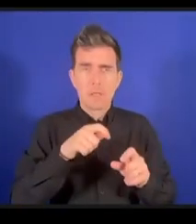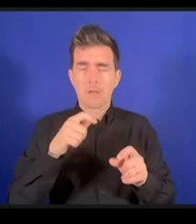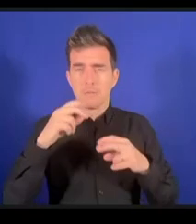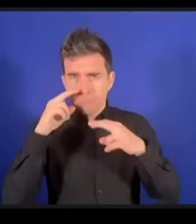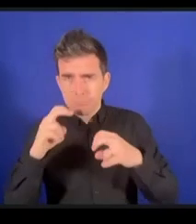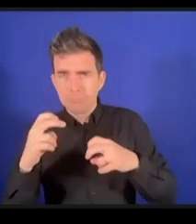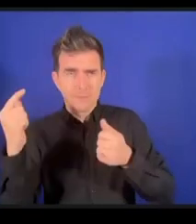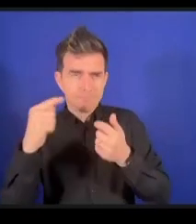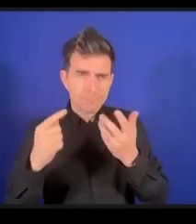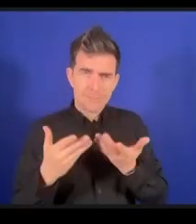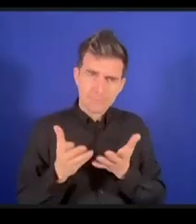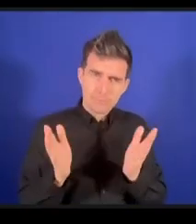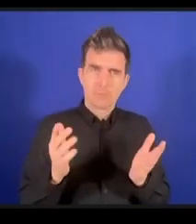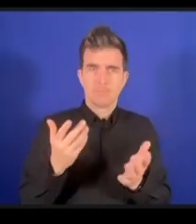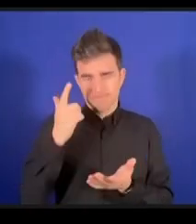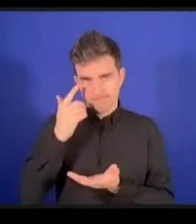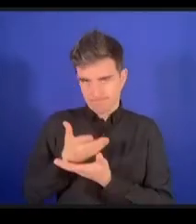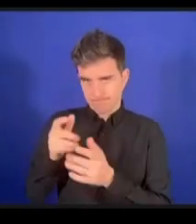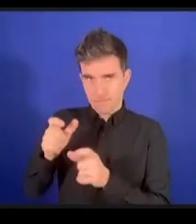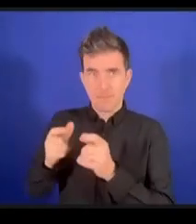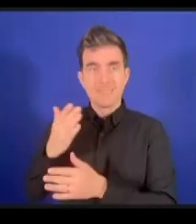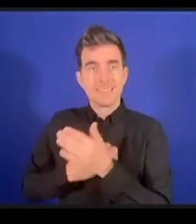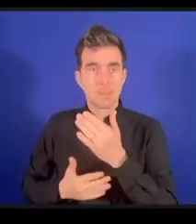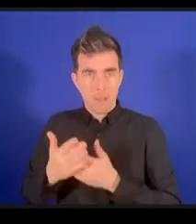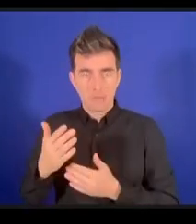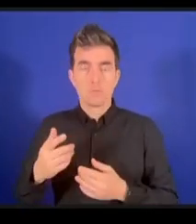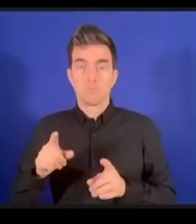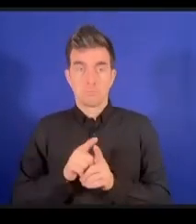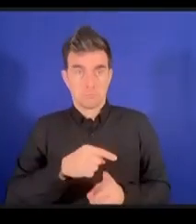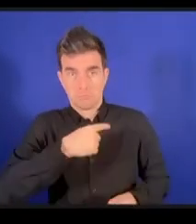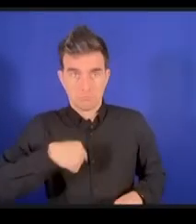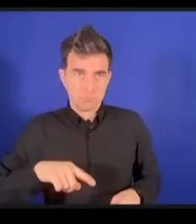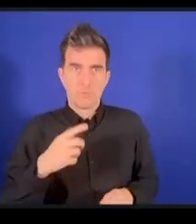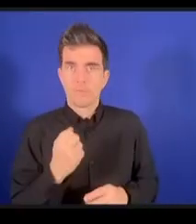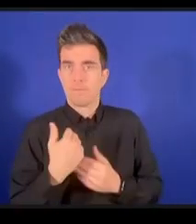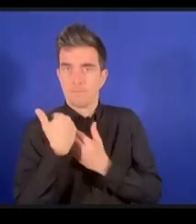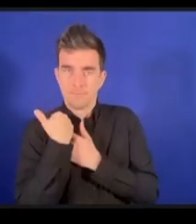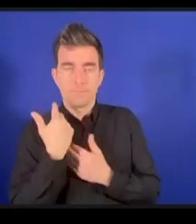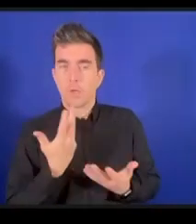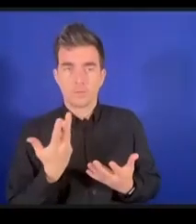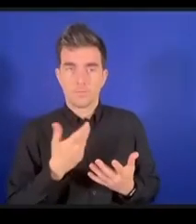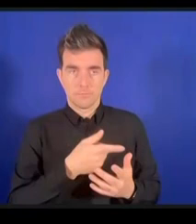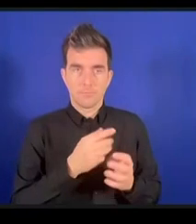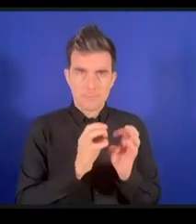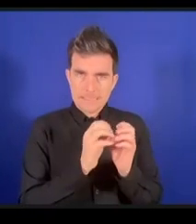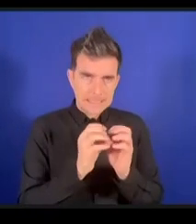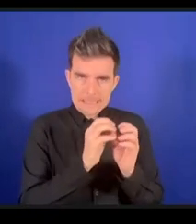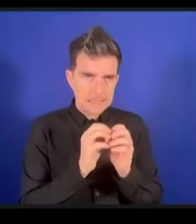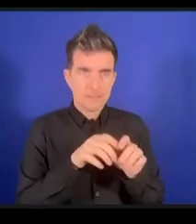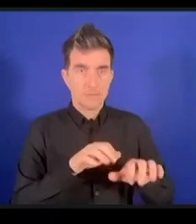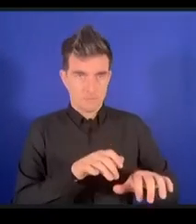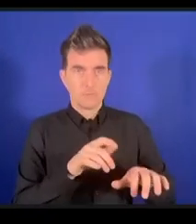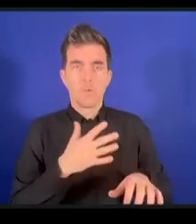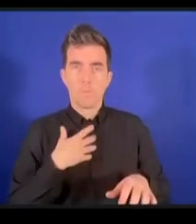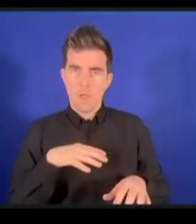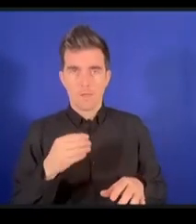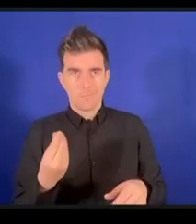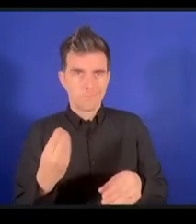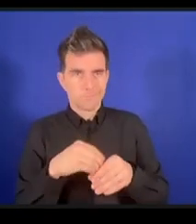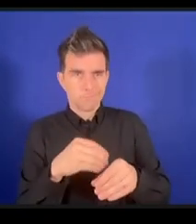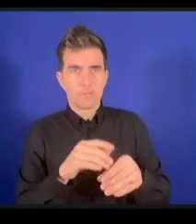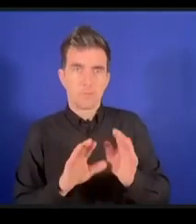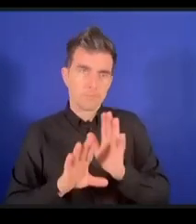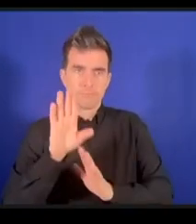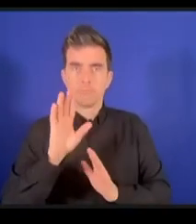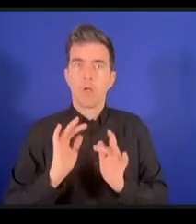des logiciels utilisés en ligne de manière intuitive à comprendre comment appliquer ces normes pour que les